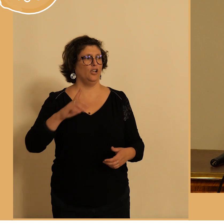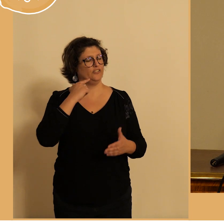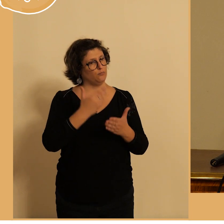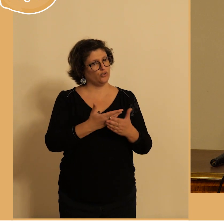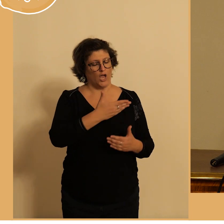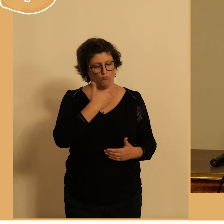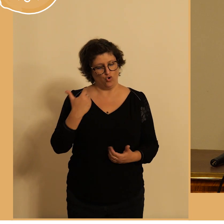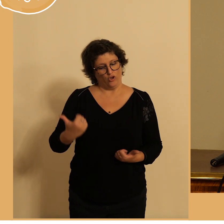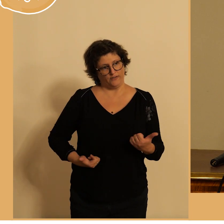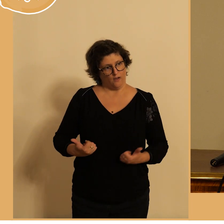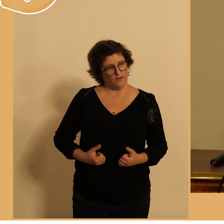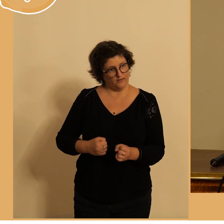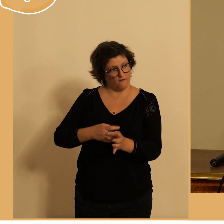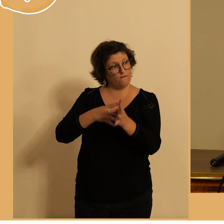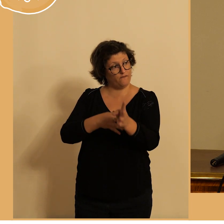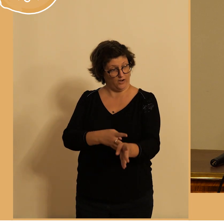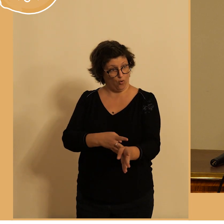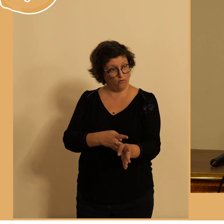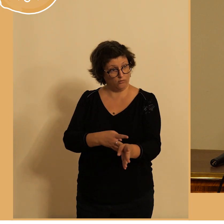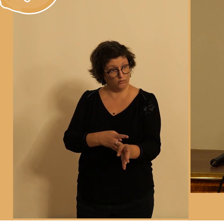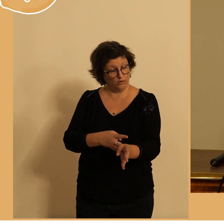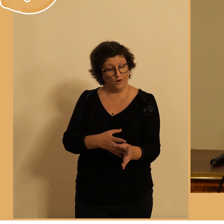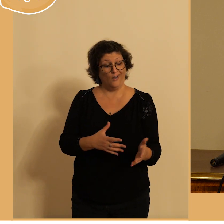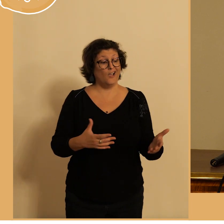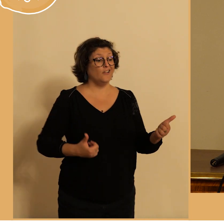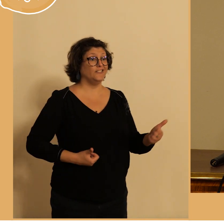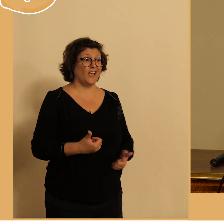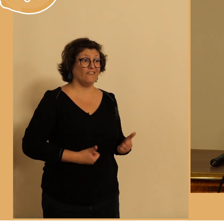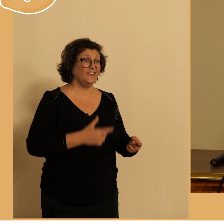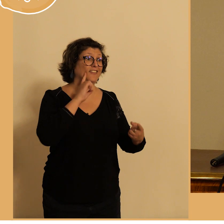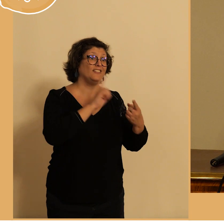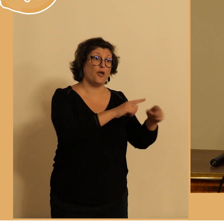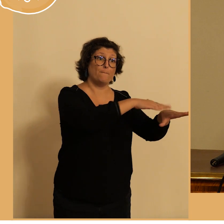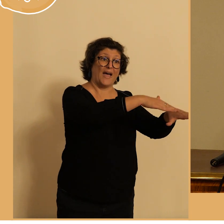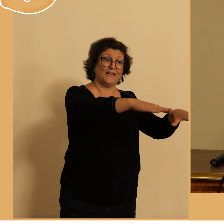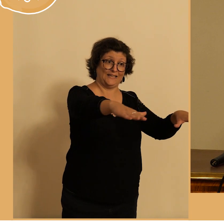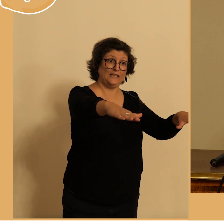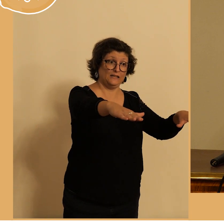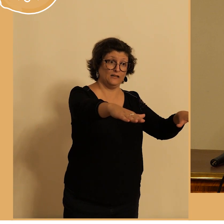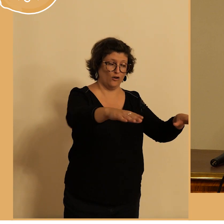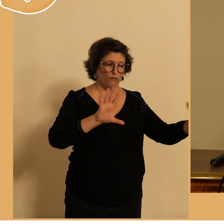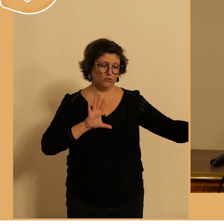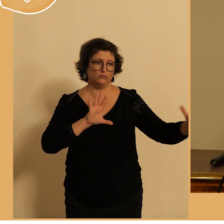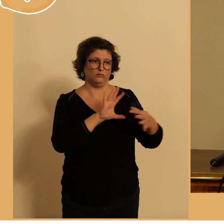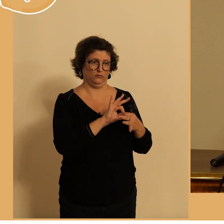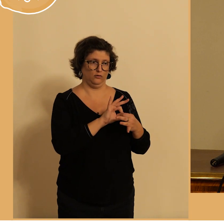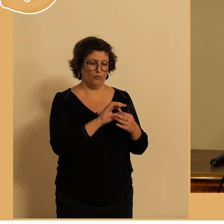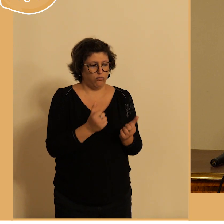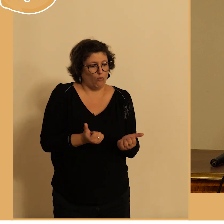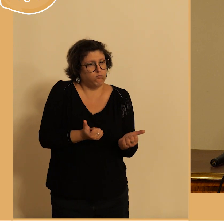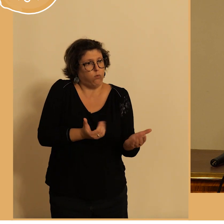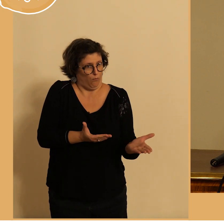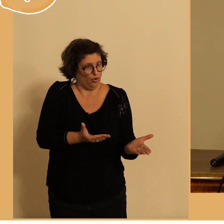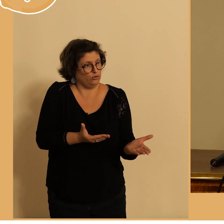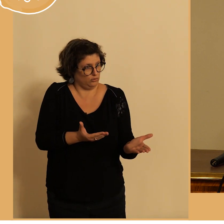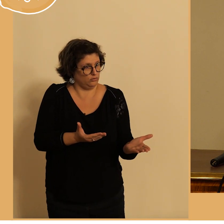travaille avec le service de parking de stationnement en ville ce que je pense ce qui serait bien c'est